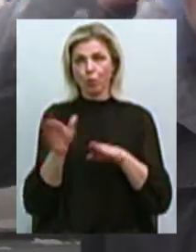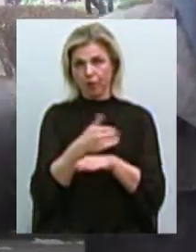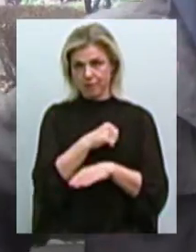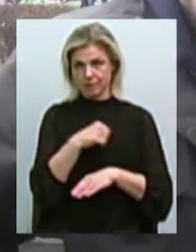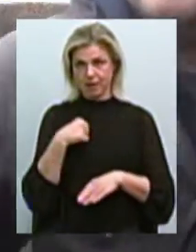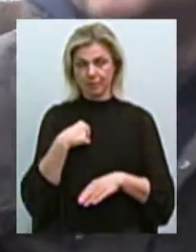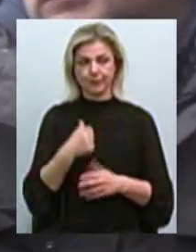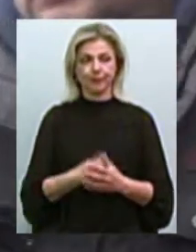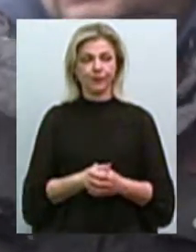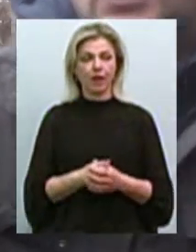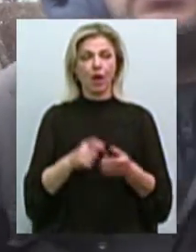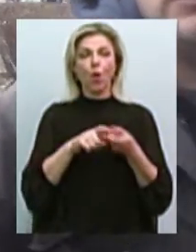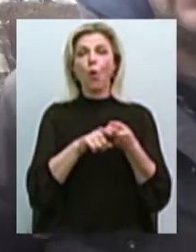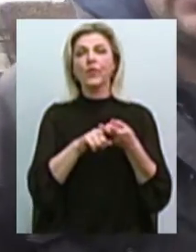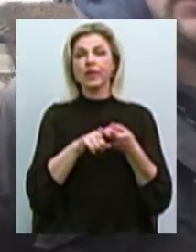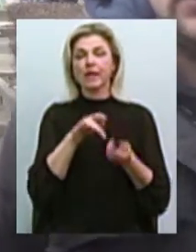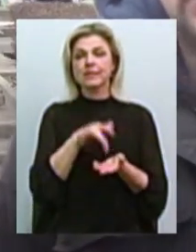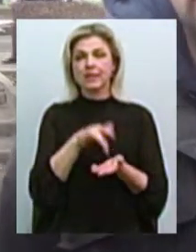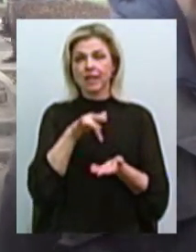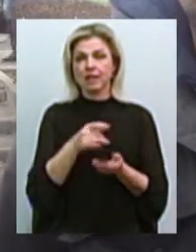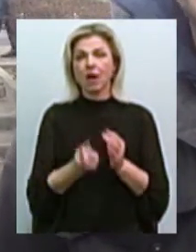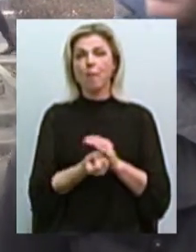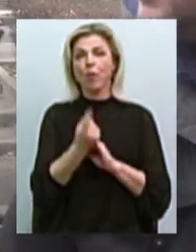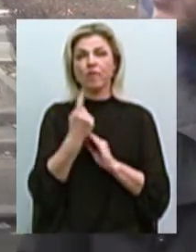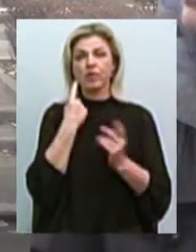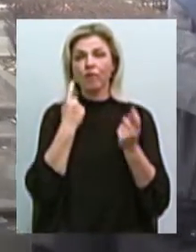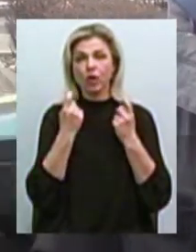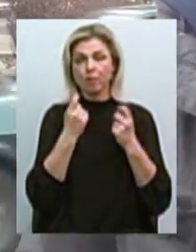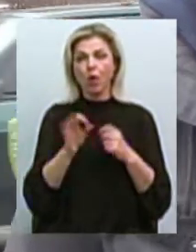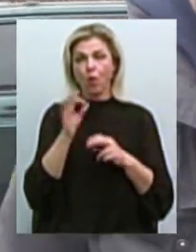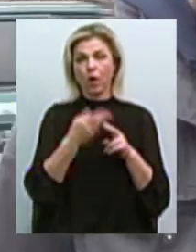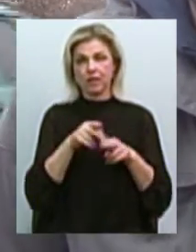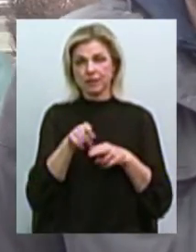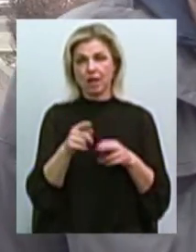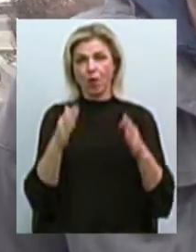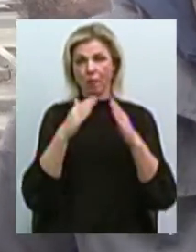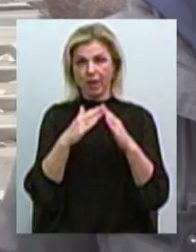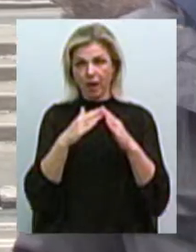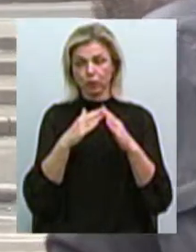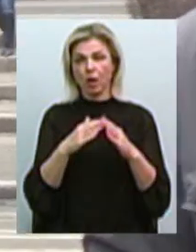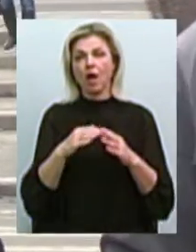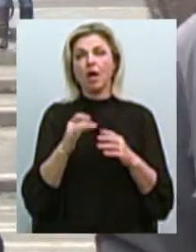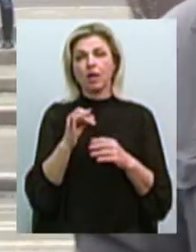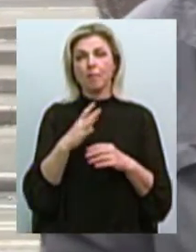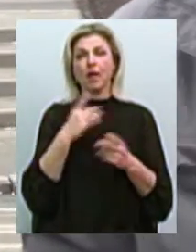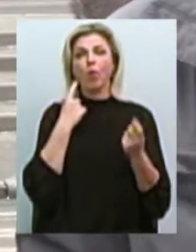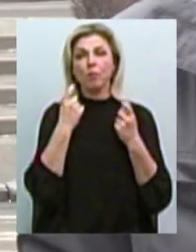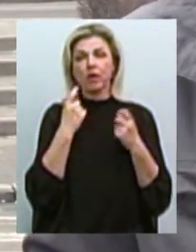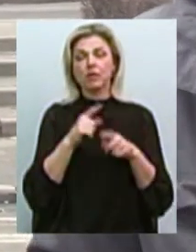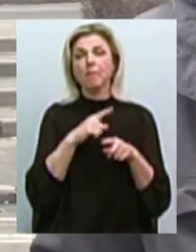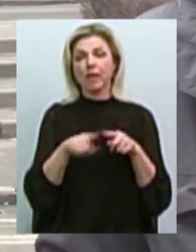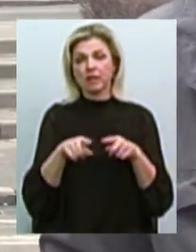з'явилась інформація відносно цього об'єкту. Нами була ця інформація оперативно